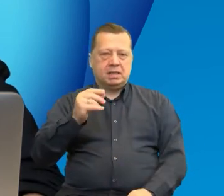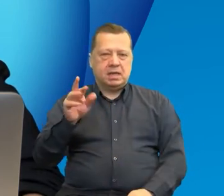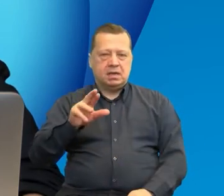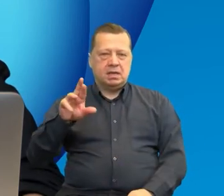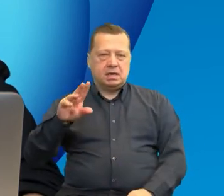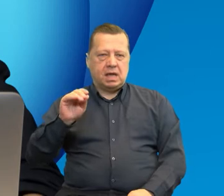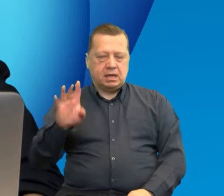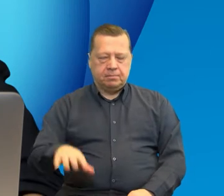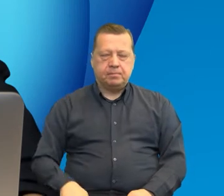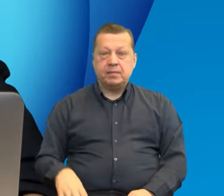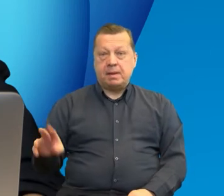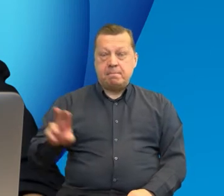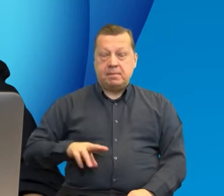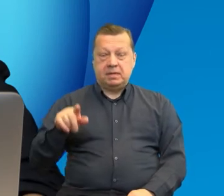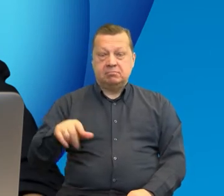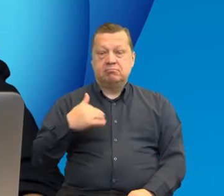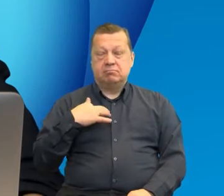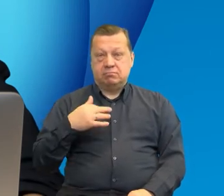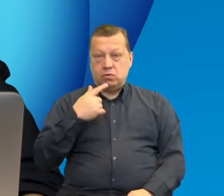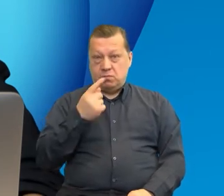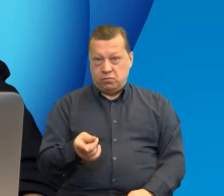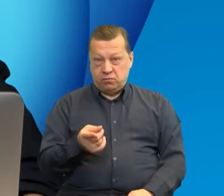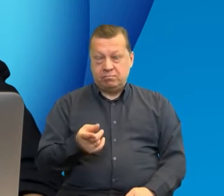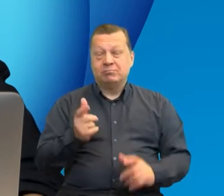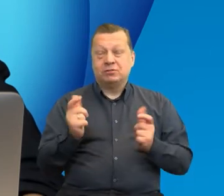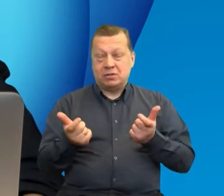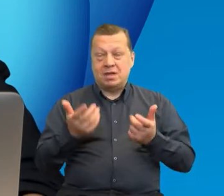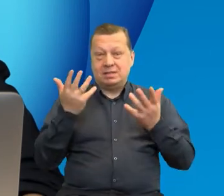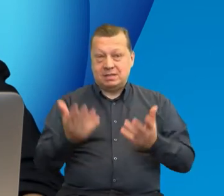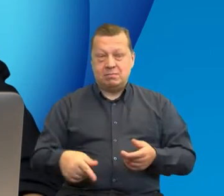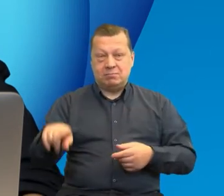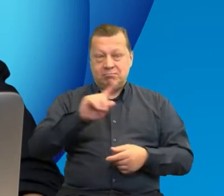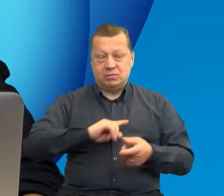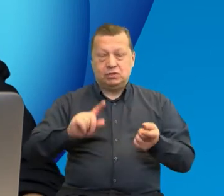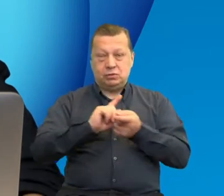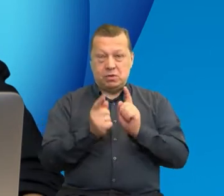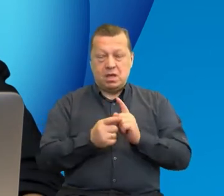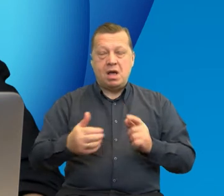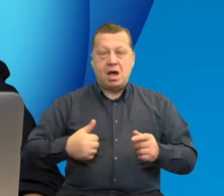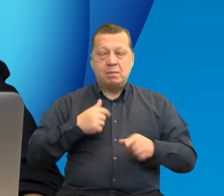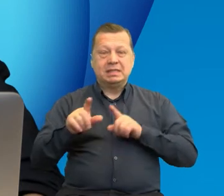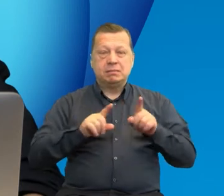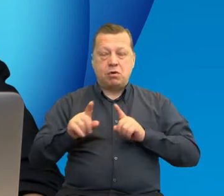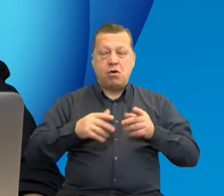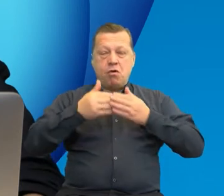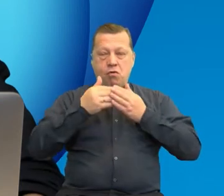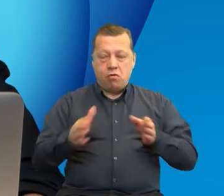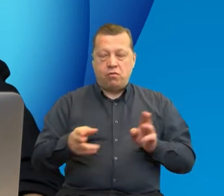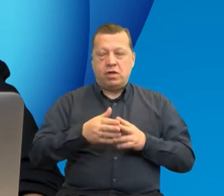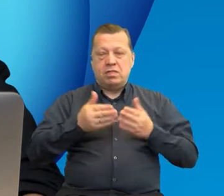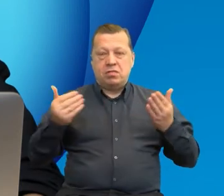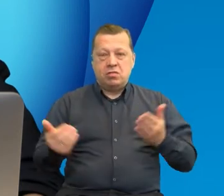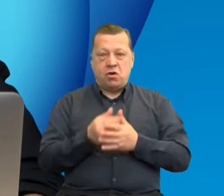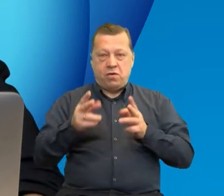Minister, chcielibyśmy się dzisiaj spotkać z Państwem, aby symbolicznie otworzyć nową perspektywę programów Interreg.